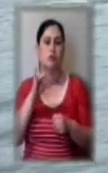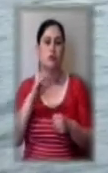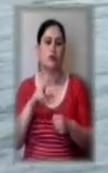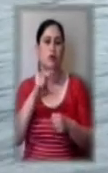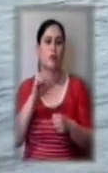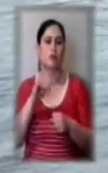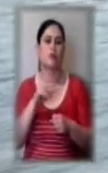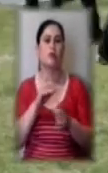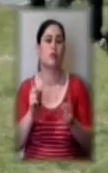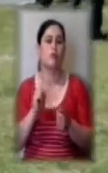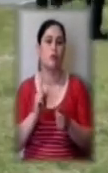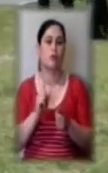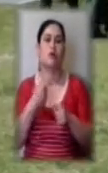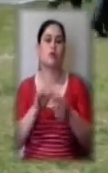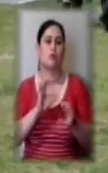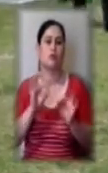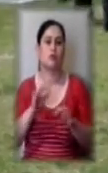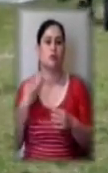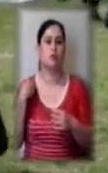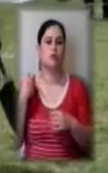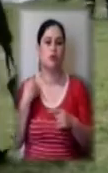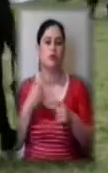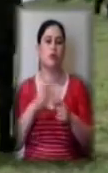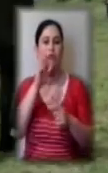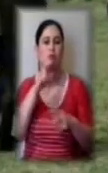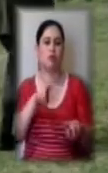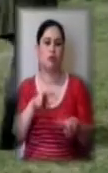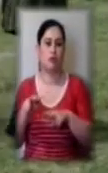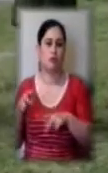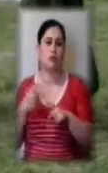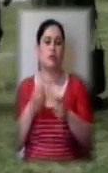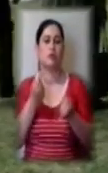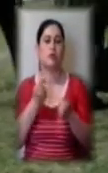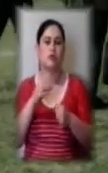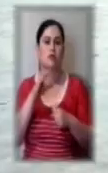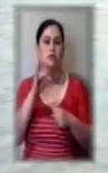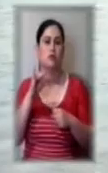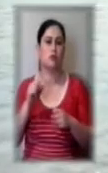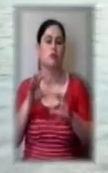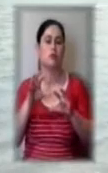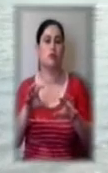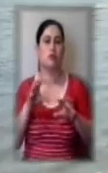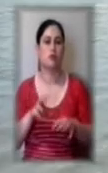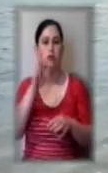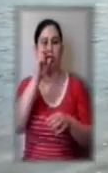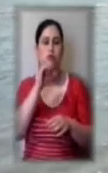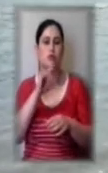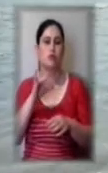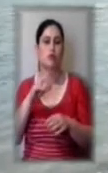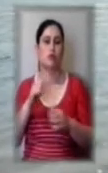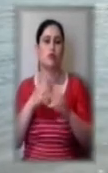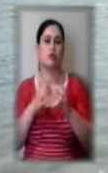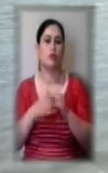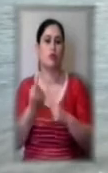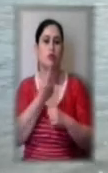пляжі, розповів начальник управління державного нагляду за дотриманням санітарного законодавства Держпродспоживслужби у Херсонській області